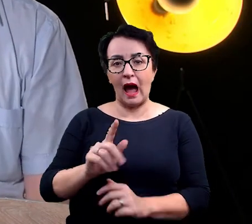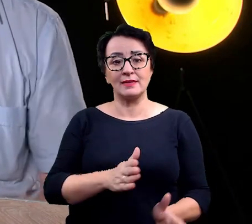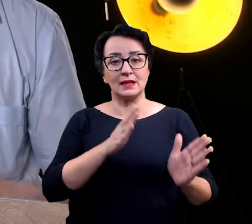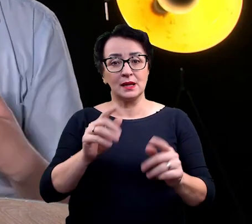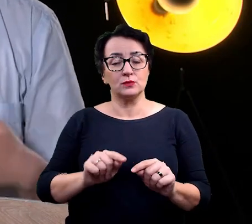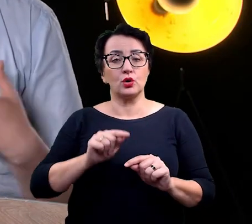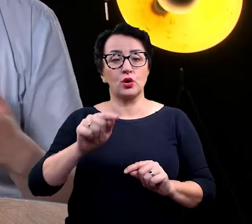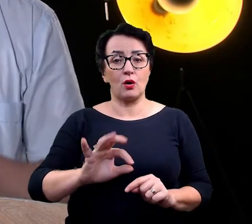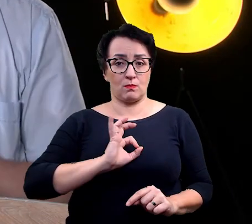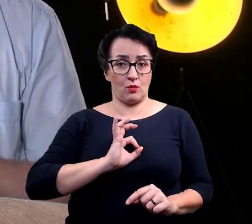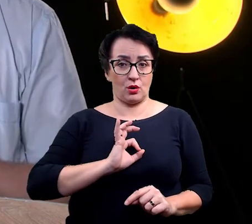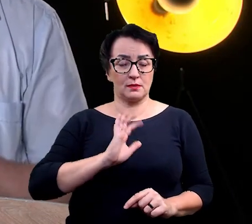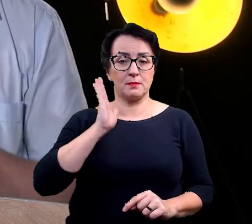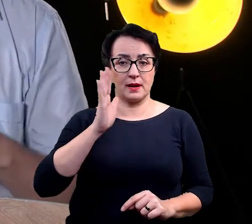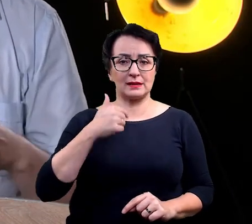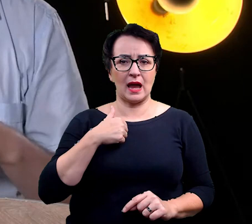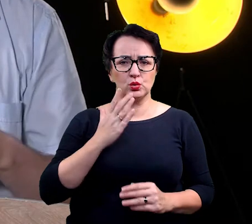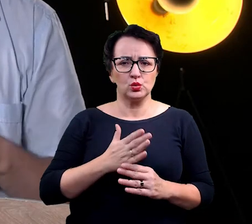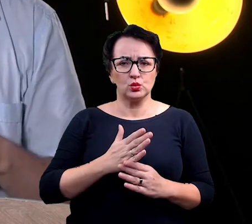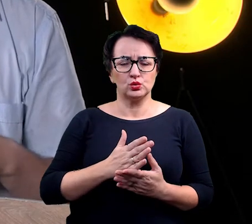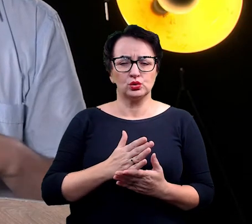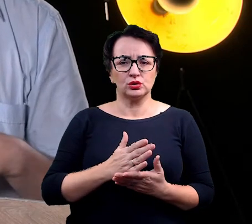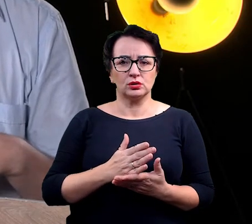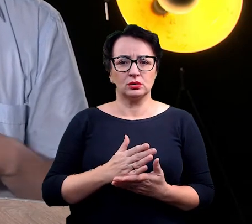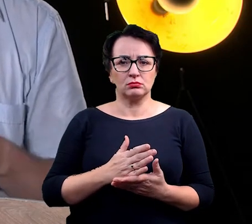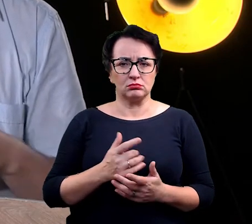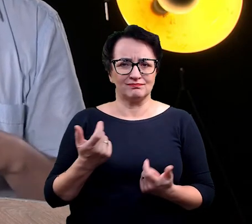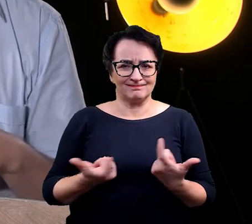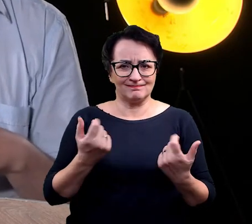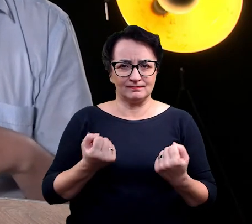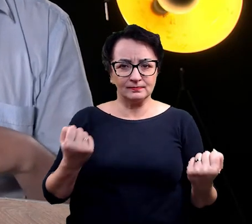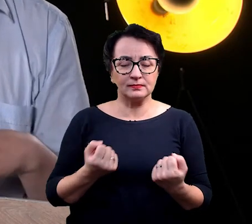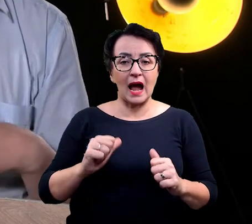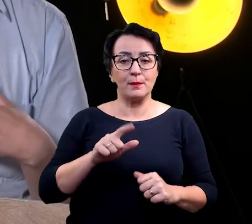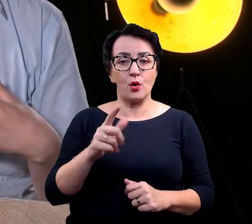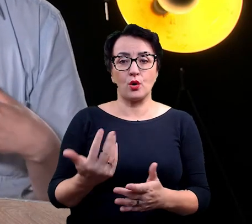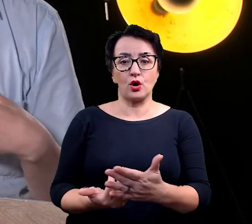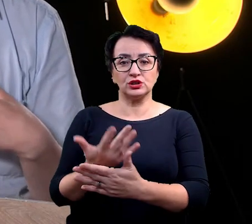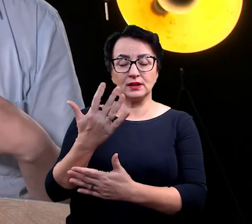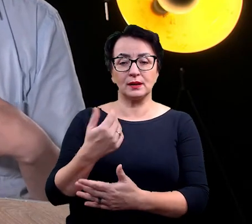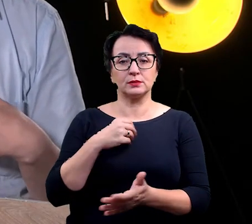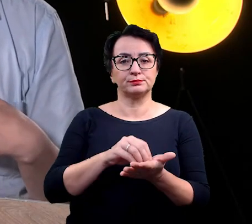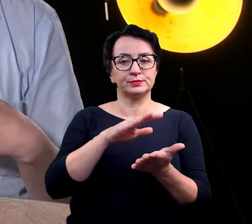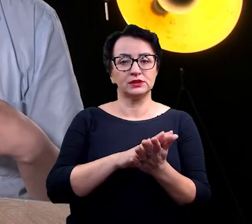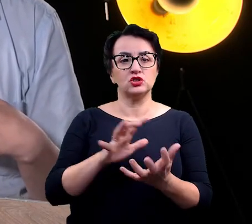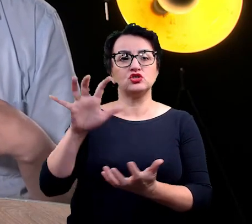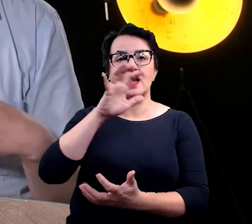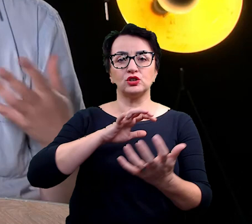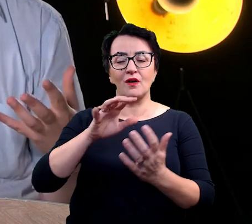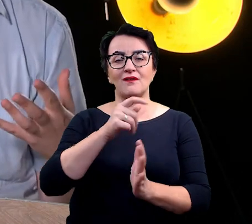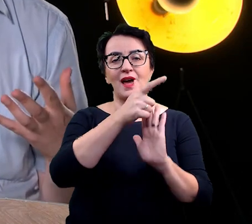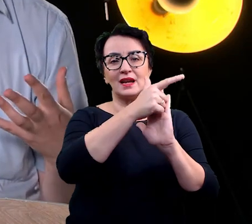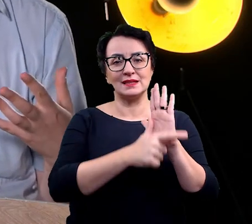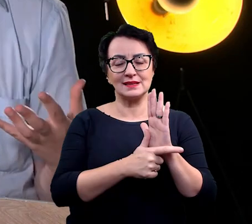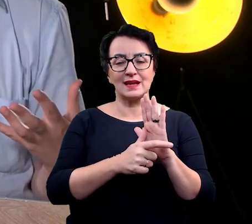jest to, już jestem, że tak powiem, dąży do tego, żeby ta roślina została wpisana na światową listę zagrożonych gatunków. No to